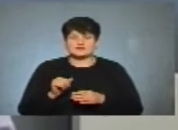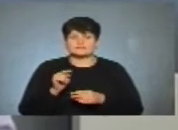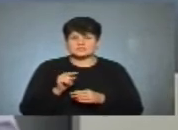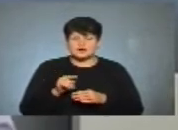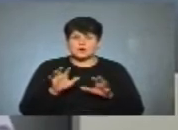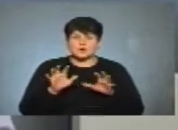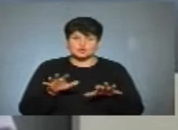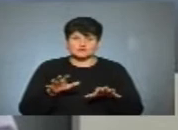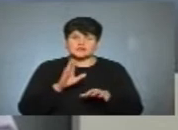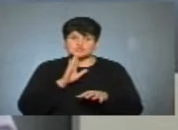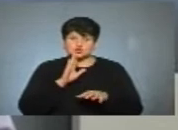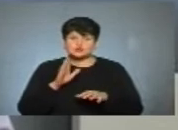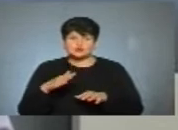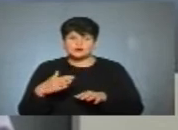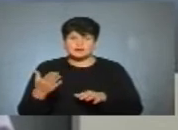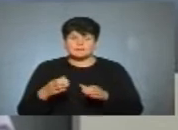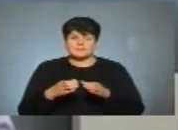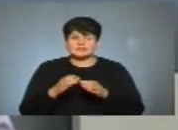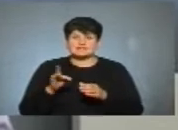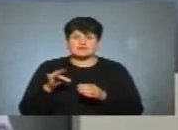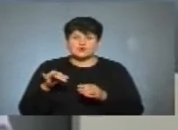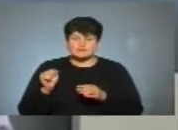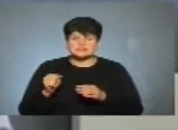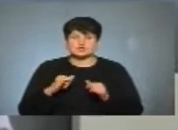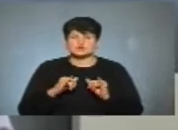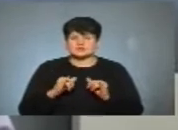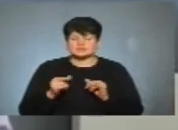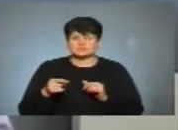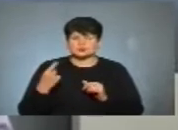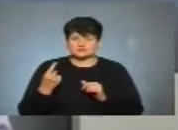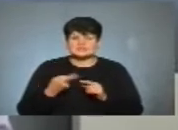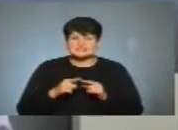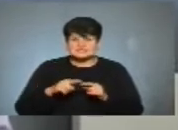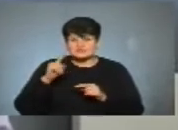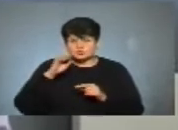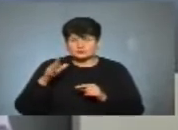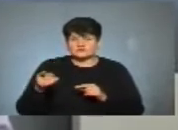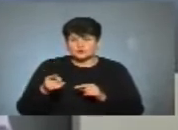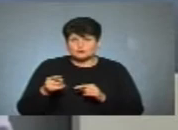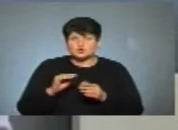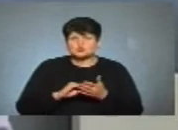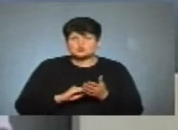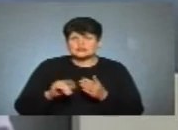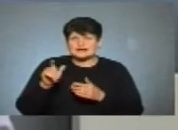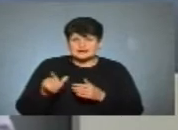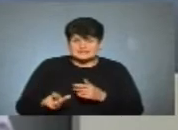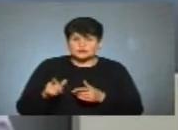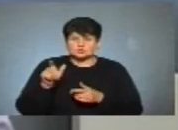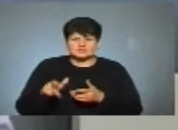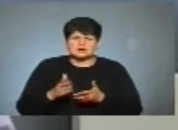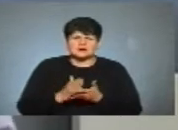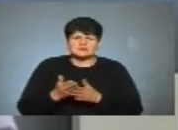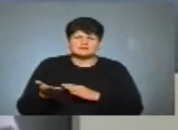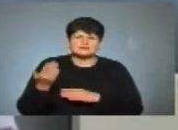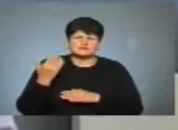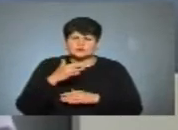голова жіночого крила партії європейської солідарність у Тернопільській області. Це відома в Тернополі журналістка і не тільки в Тернополі. Людина, яка має давно дуже